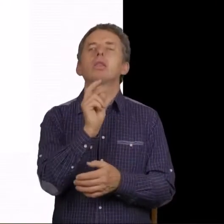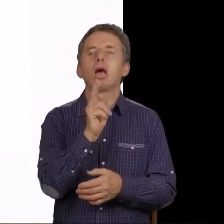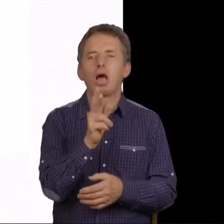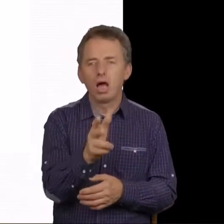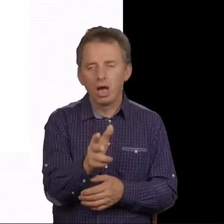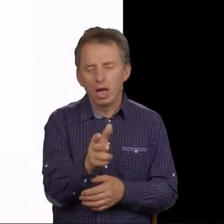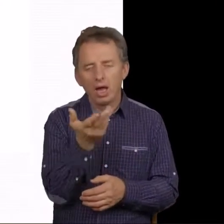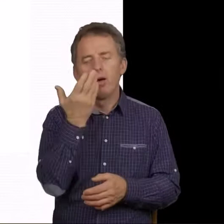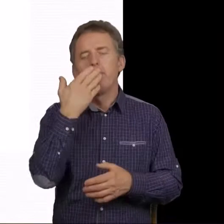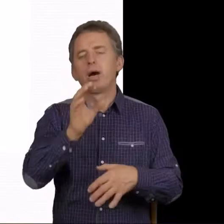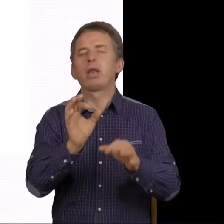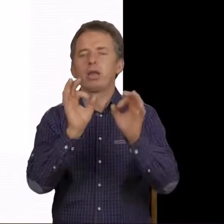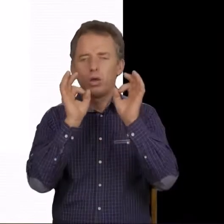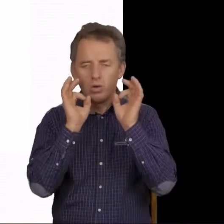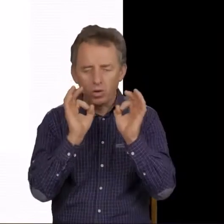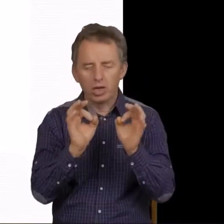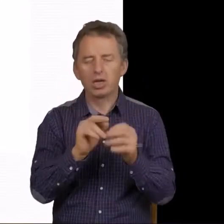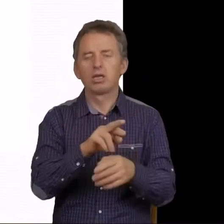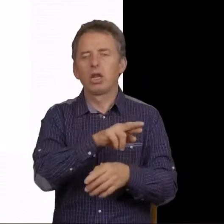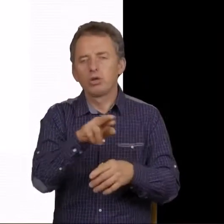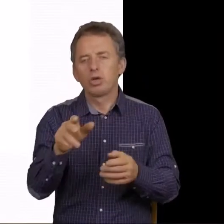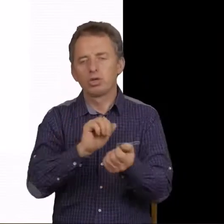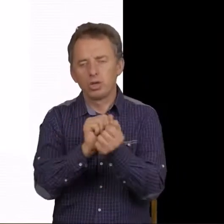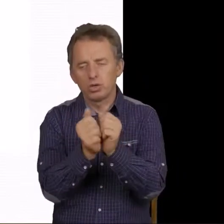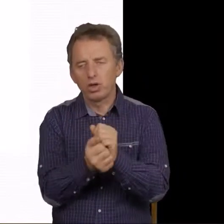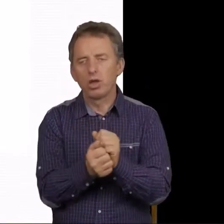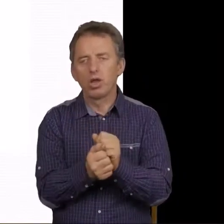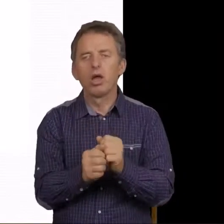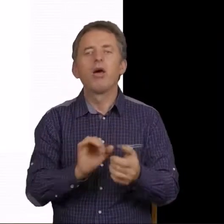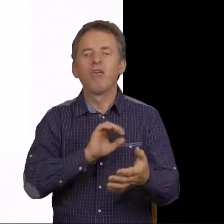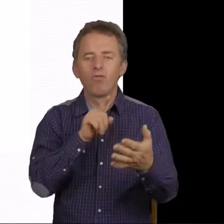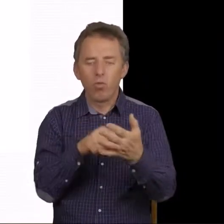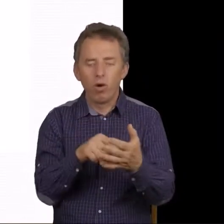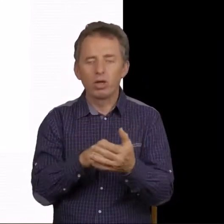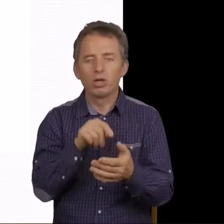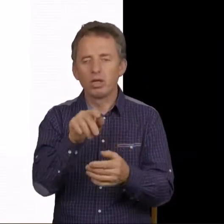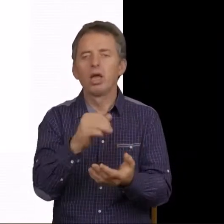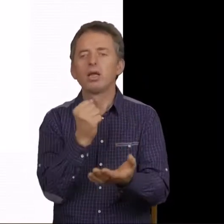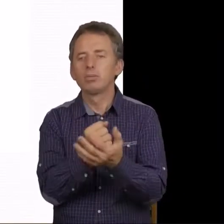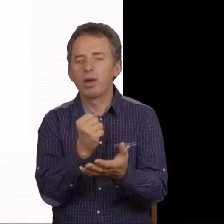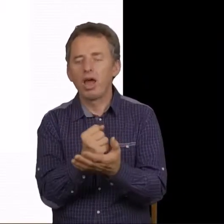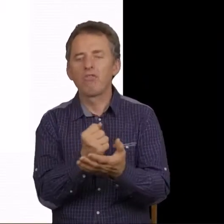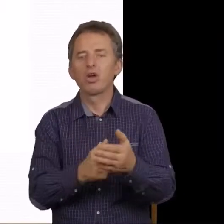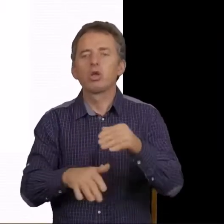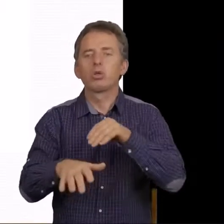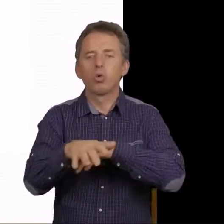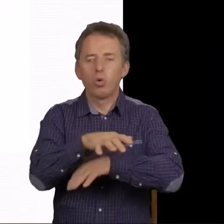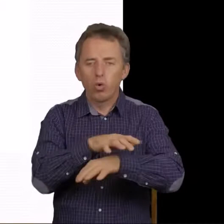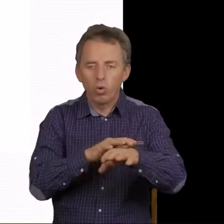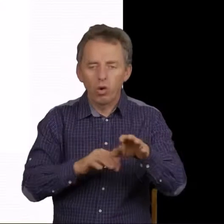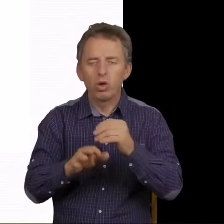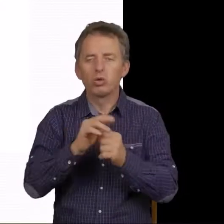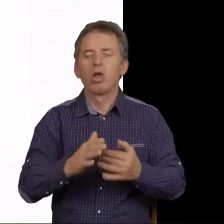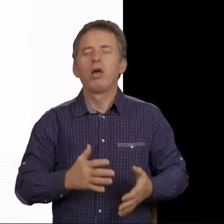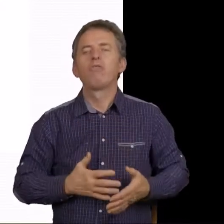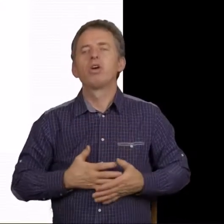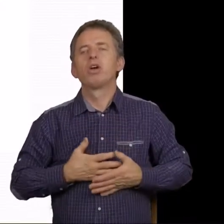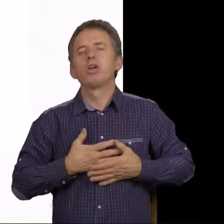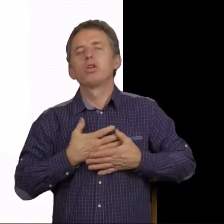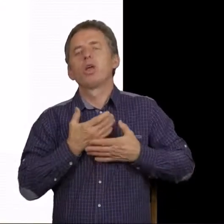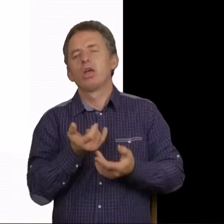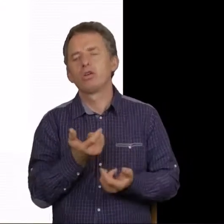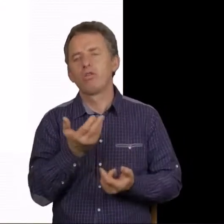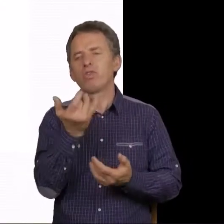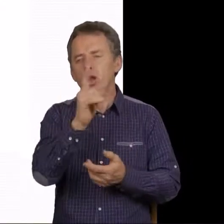Bardzo konkretne rzeczy da. I właśnie o to chodzi, że sprawy duchowe, które wydają się wielu